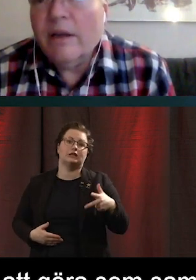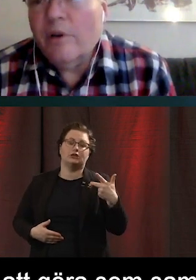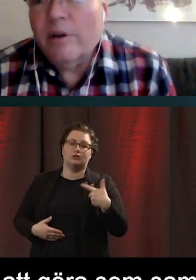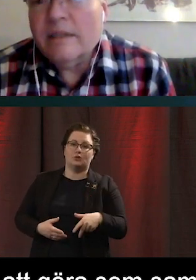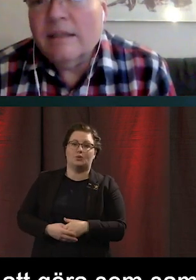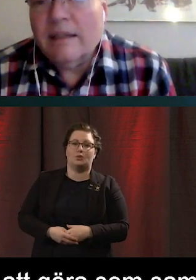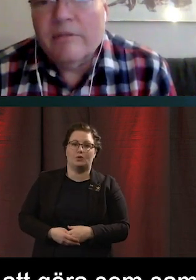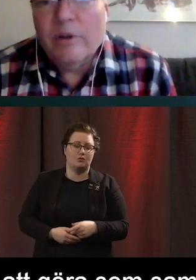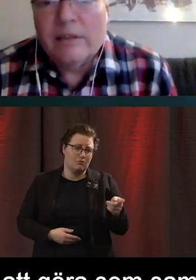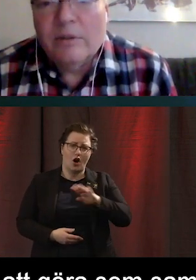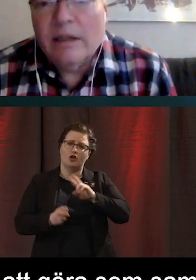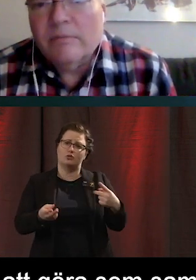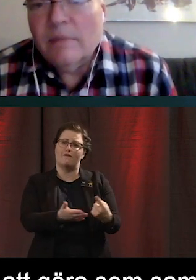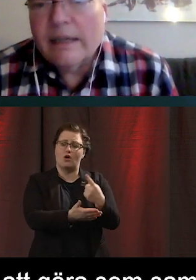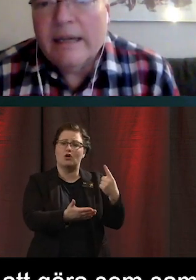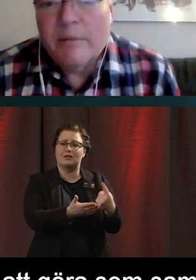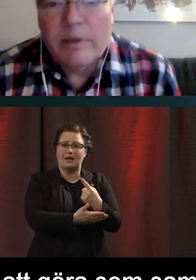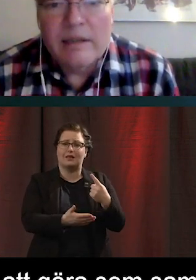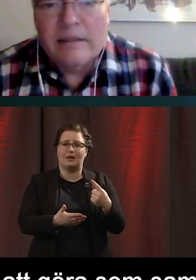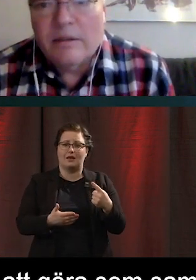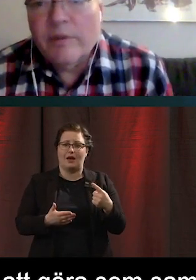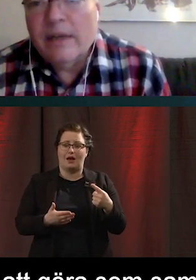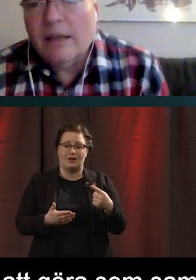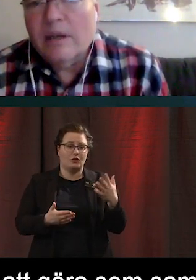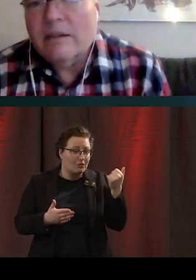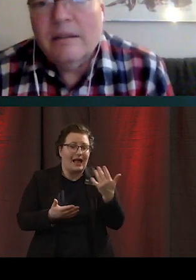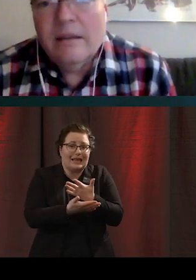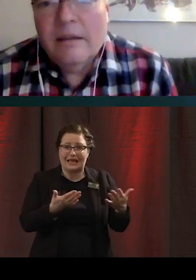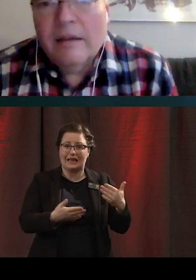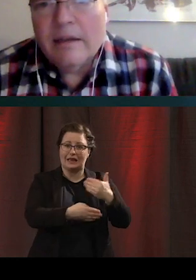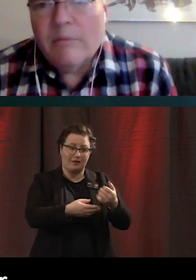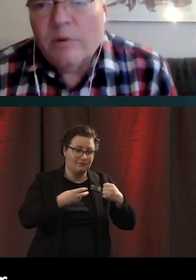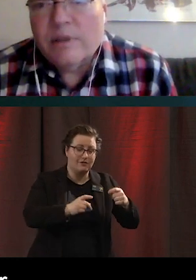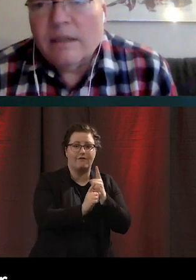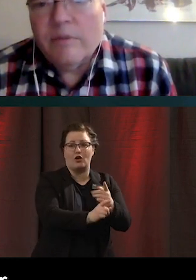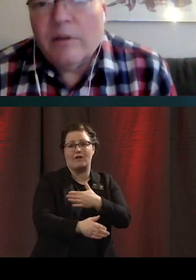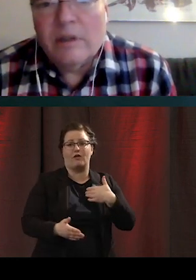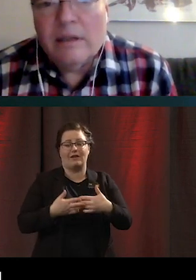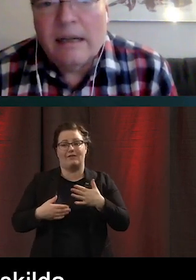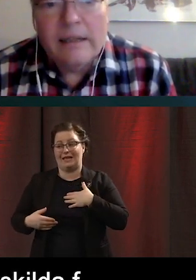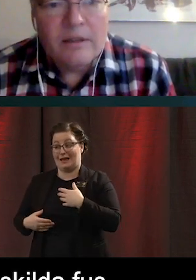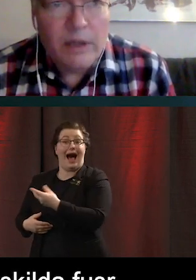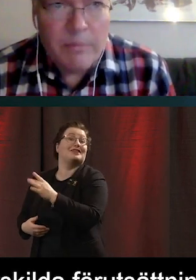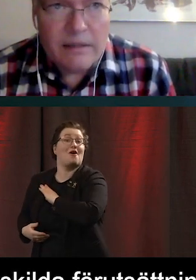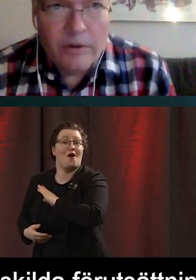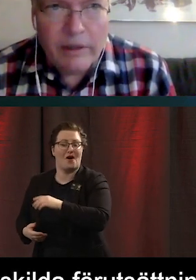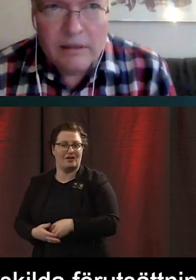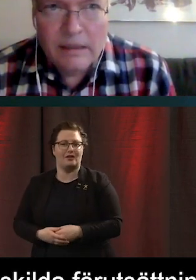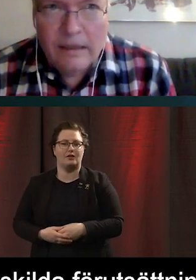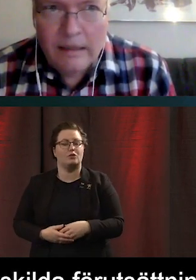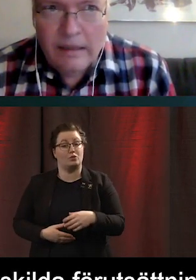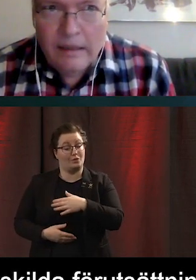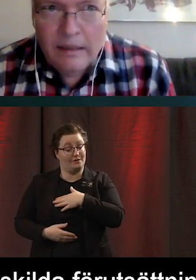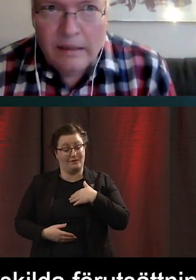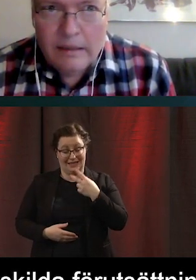har de här förutsättningarna för att kunna agera på det sätt som vi vill. Och här kan man nog se att vi har gjort en hel del sådana misstag